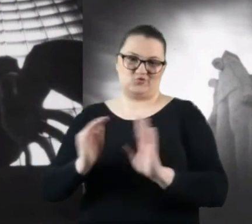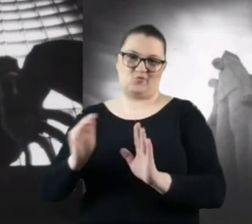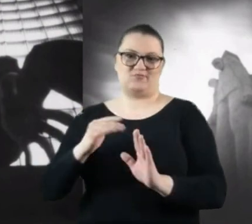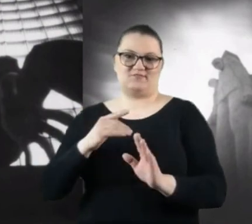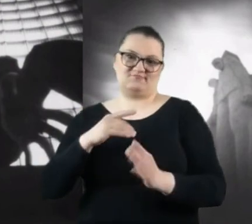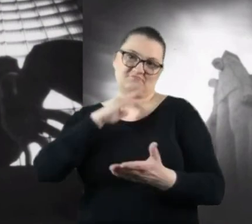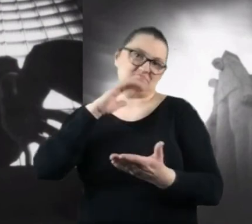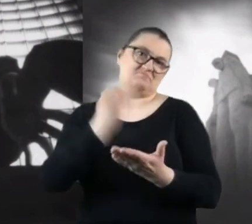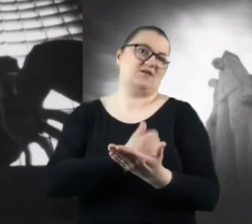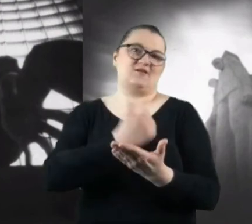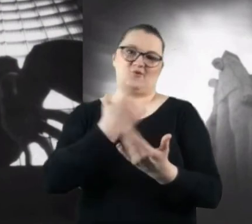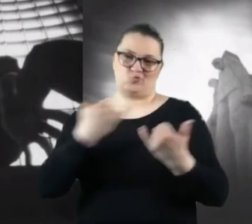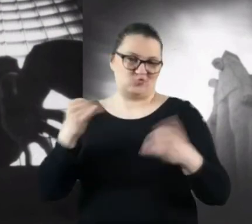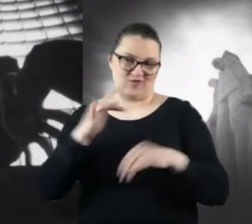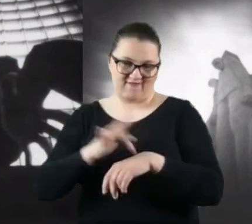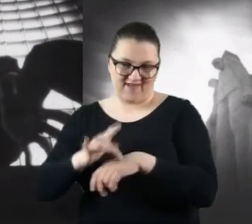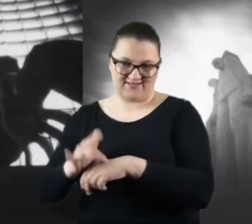efekty.